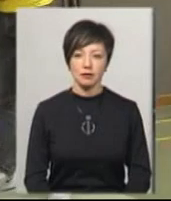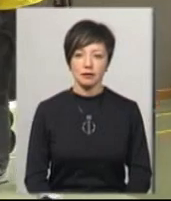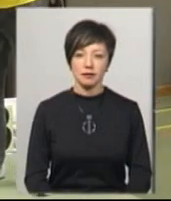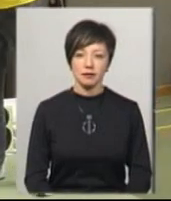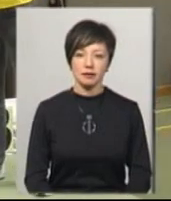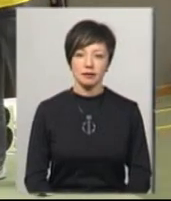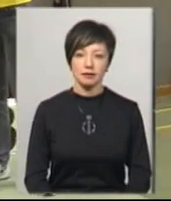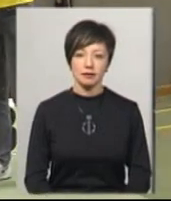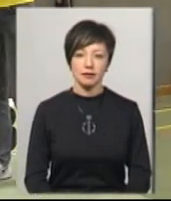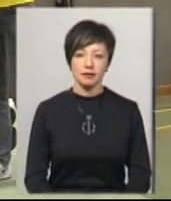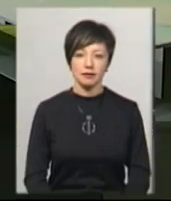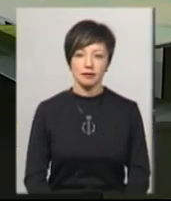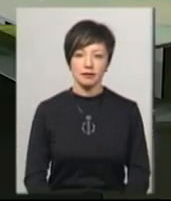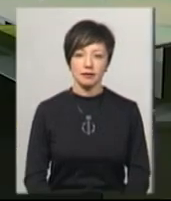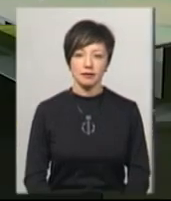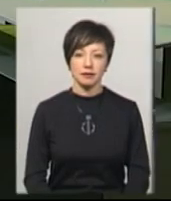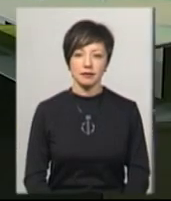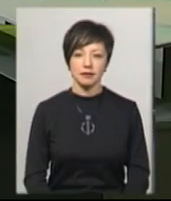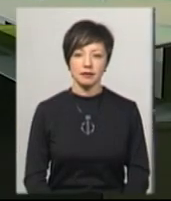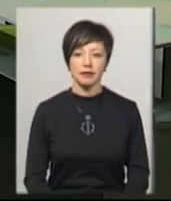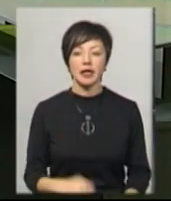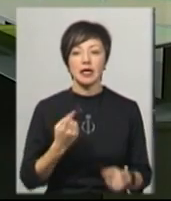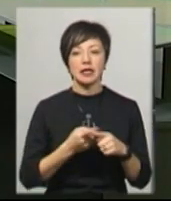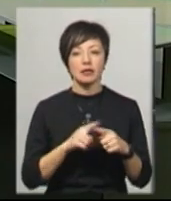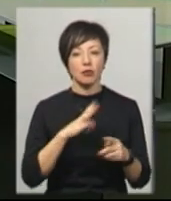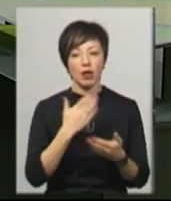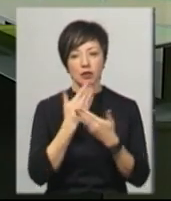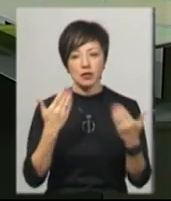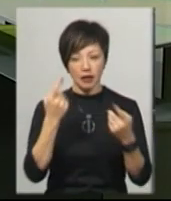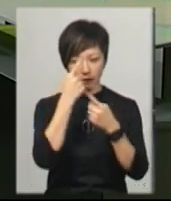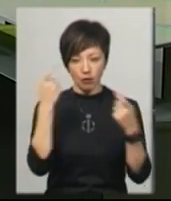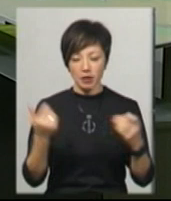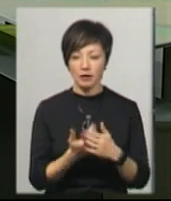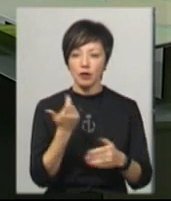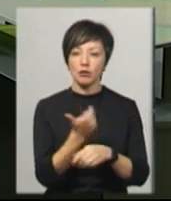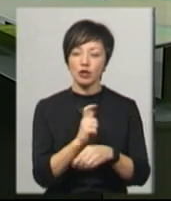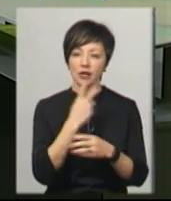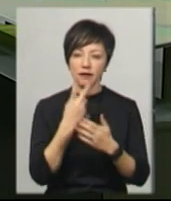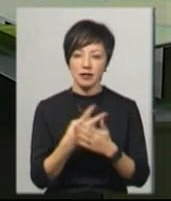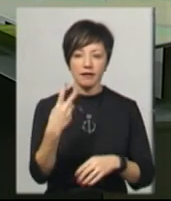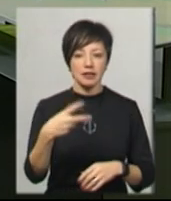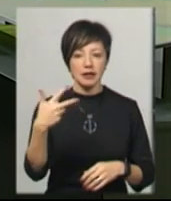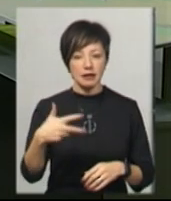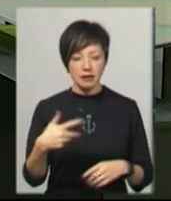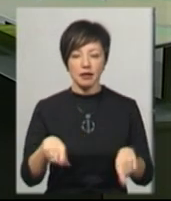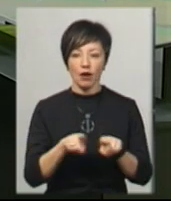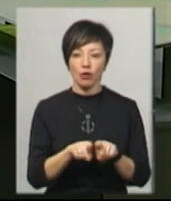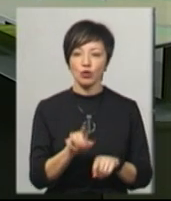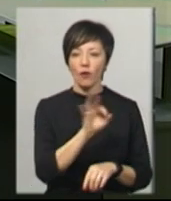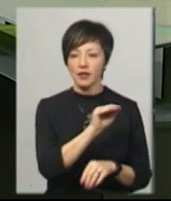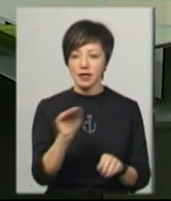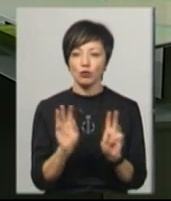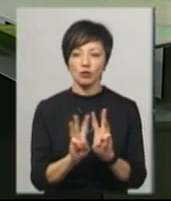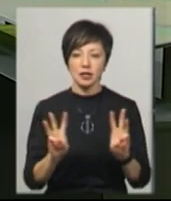Суспільному. Хмельницький. Це була остання інформація цього випуску. Більше новин дивіться о 20.30, а також на нашому